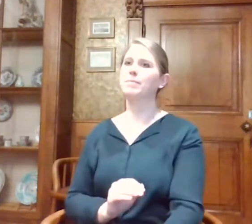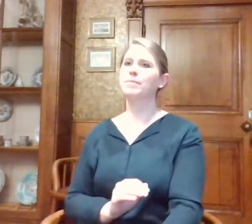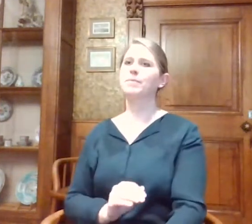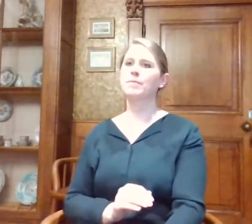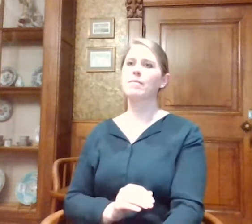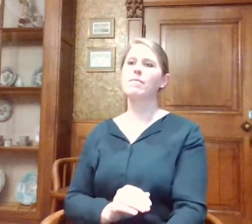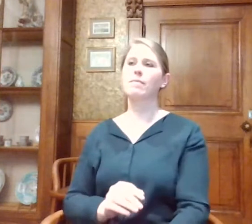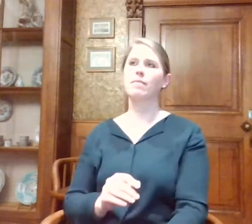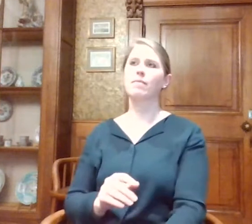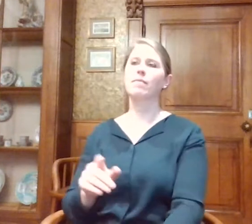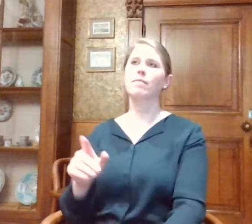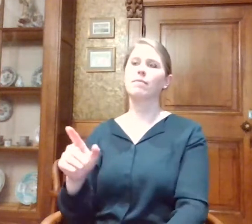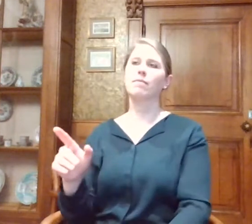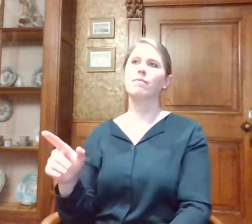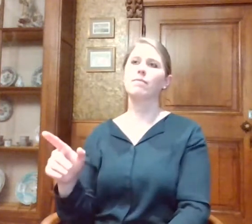Oké, dat is goed nieuws.